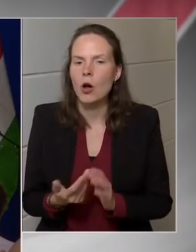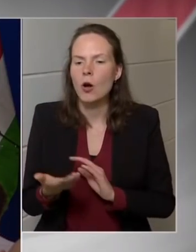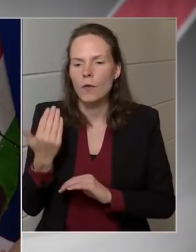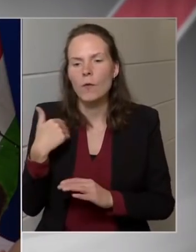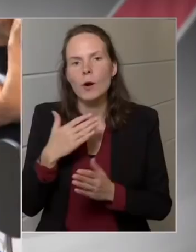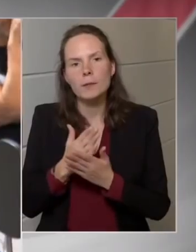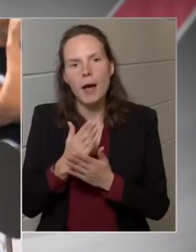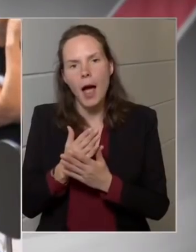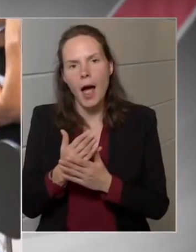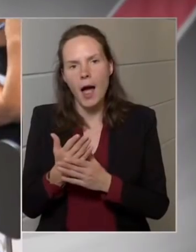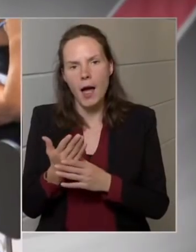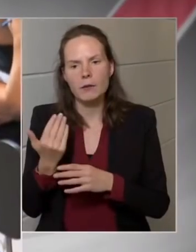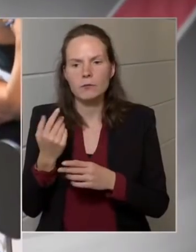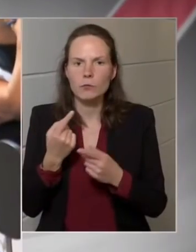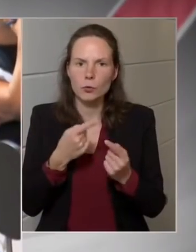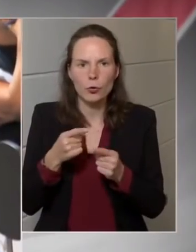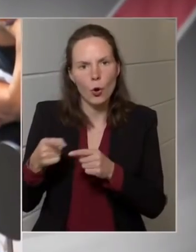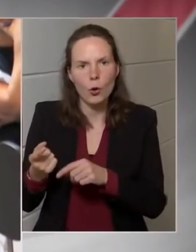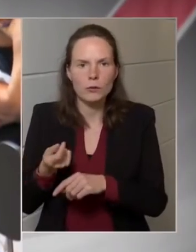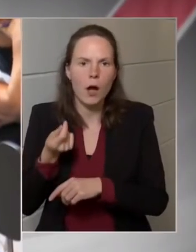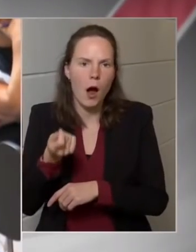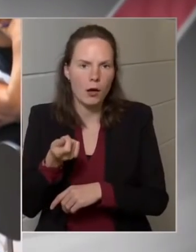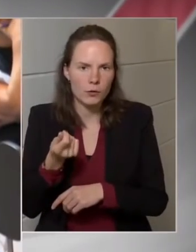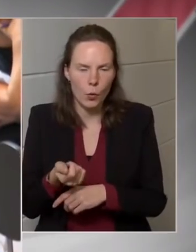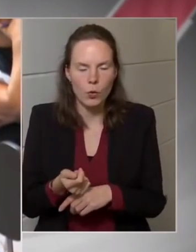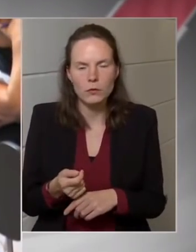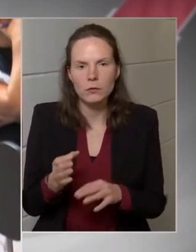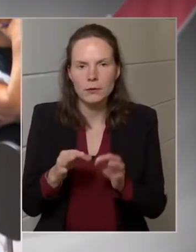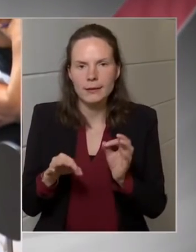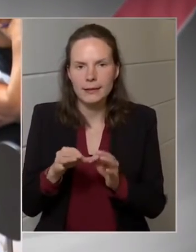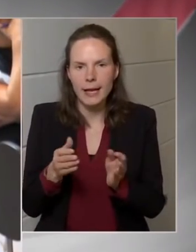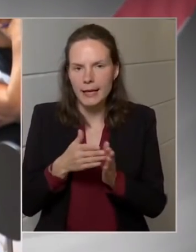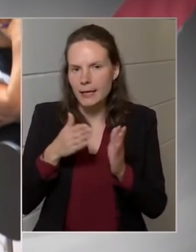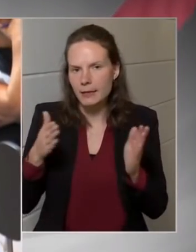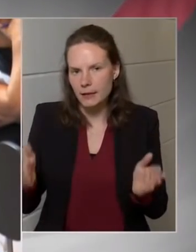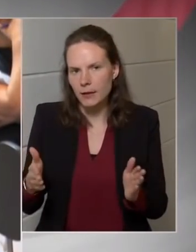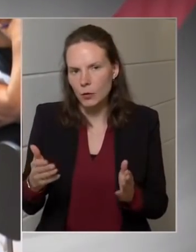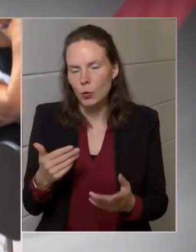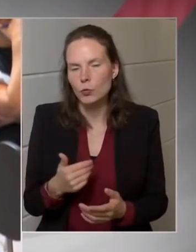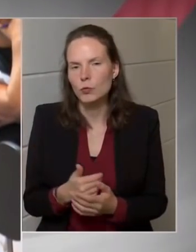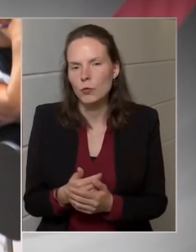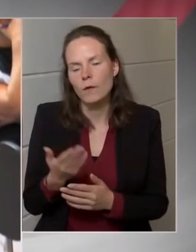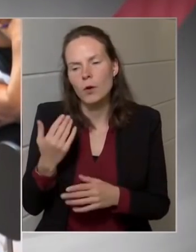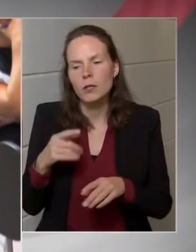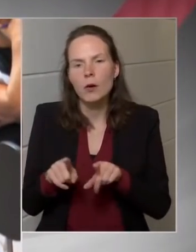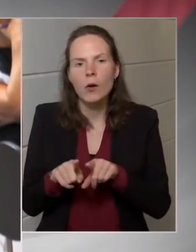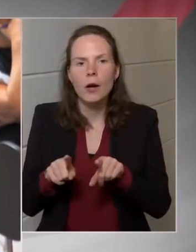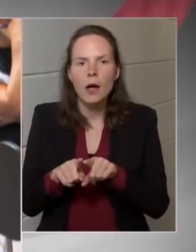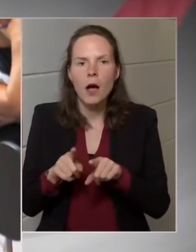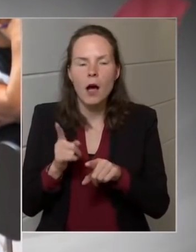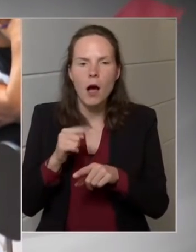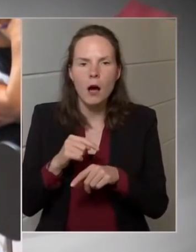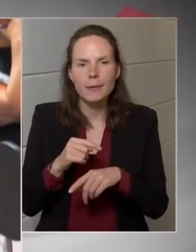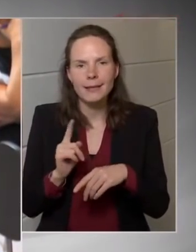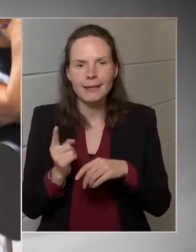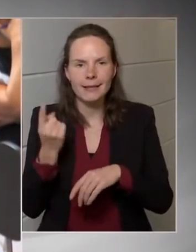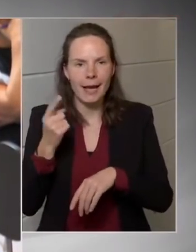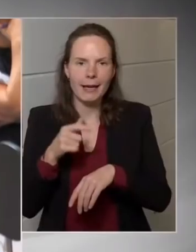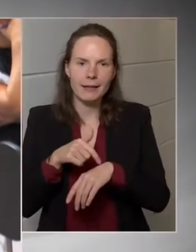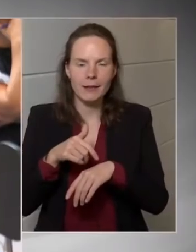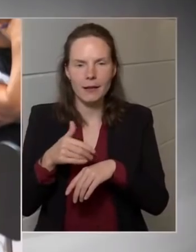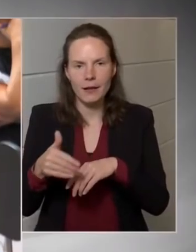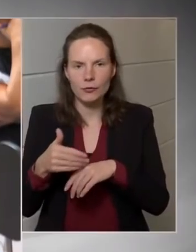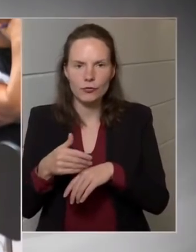korábban is külön adók, ez az első ciklus alatt voltak ilyen külön adók, amik temporali, tehát ilyen átmeneti